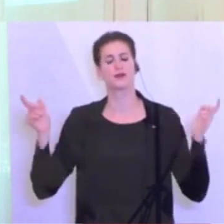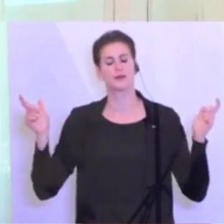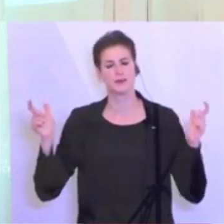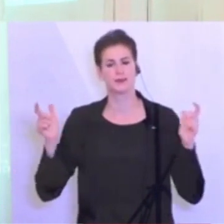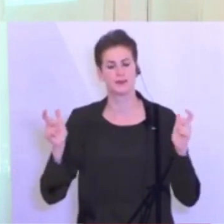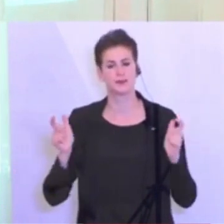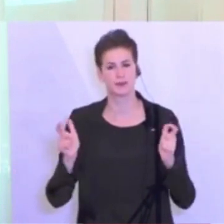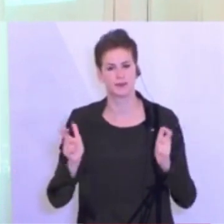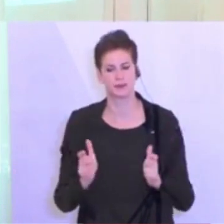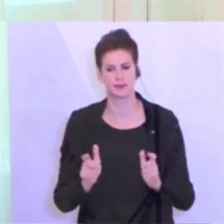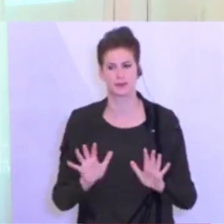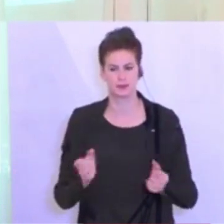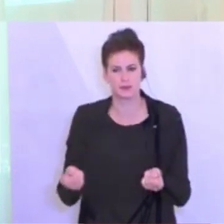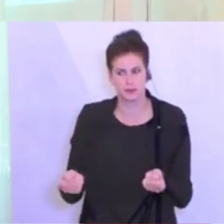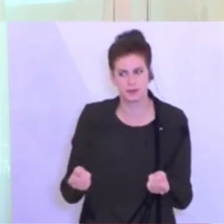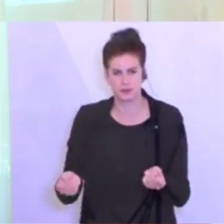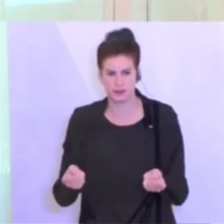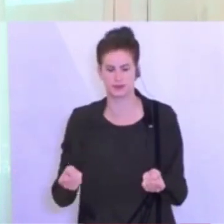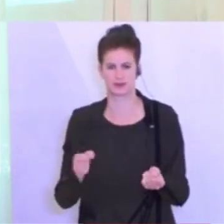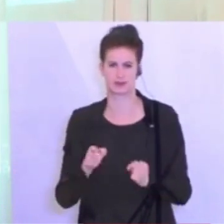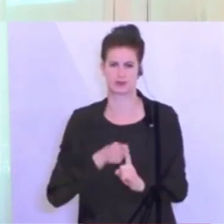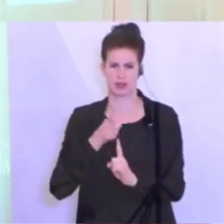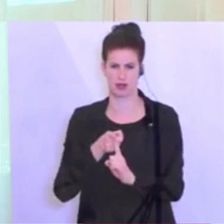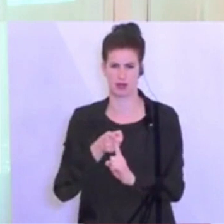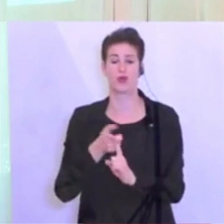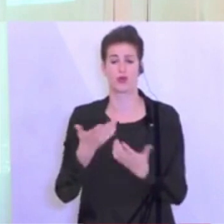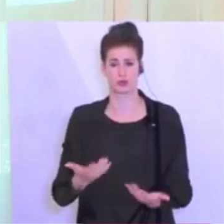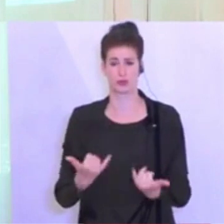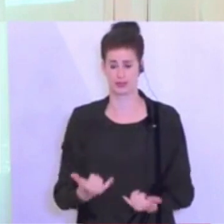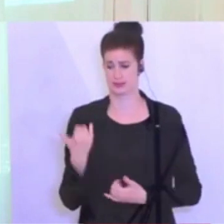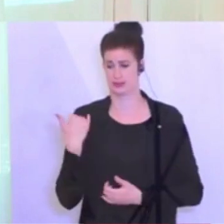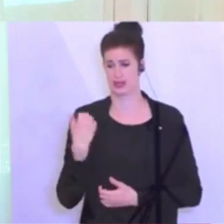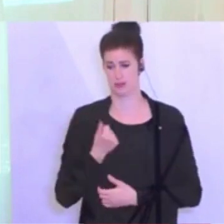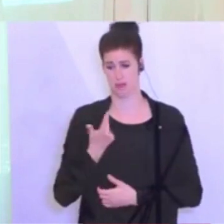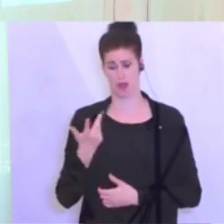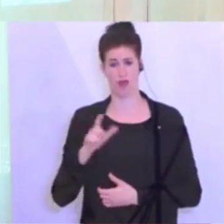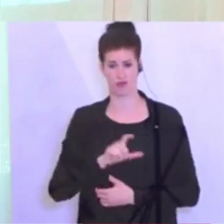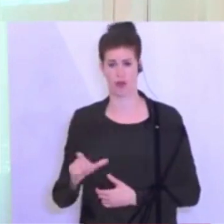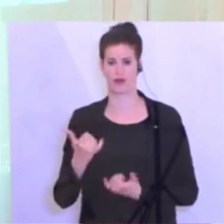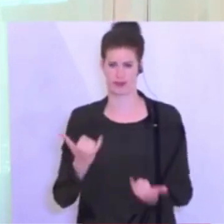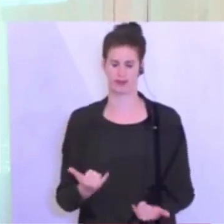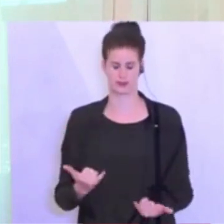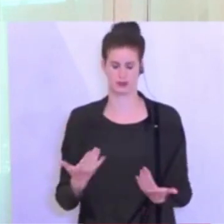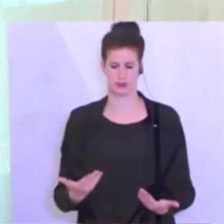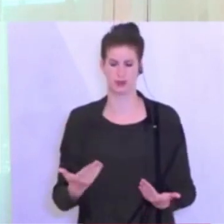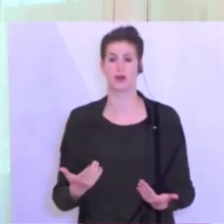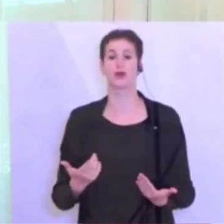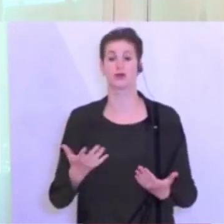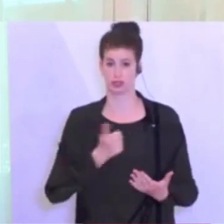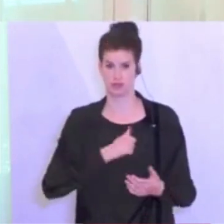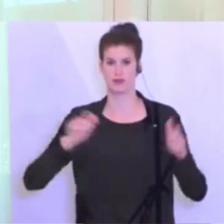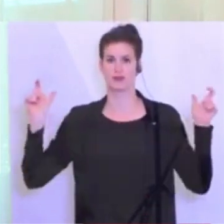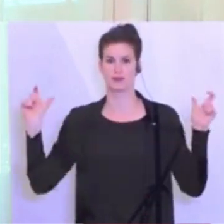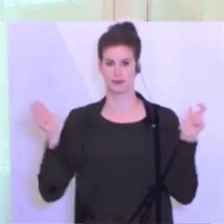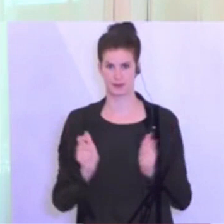kontrollierbaren Zuwachsraten. Und genau dort sind wir jetzt seit einigen Wochen. Wir sind drastisch runtergegangen.